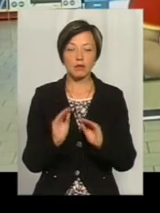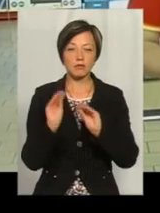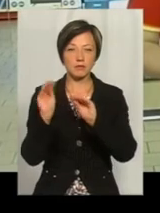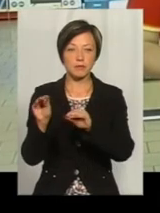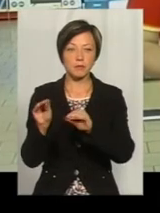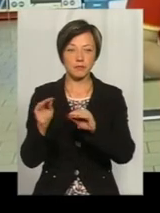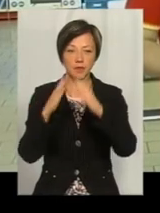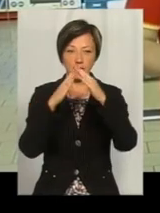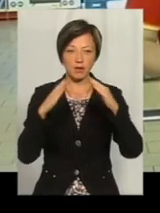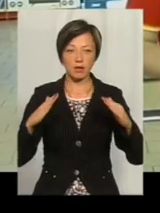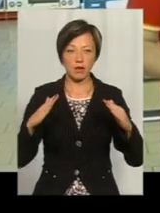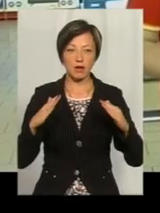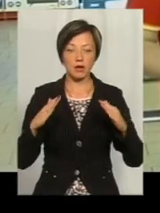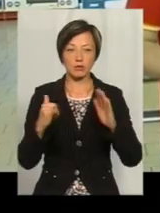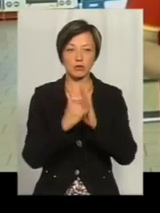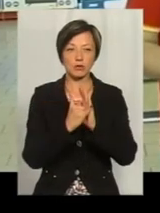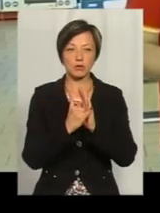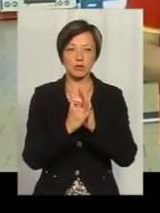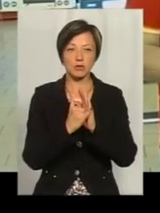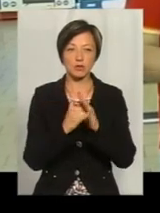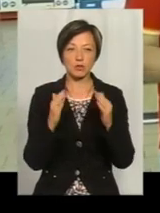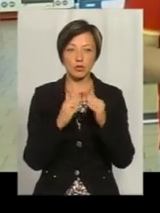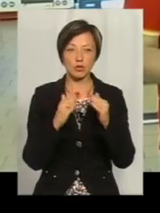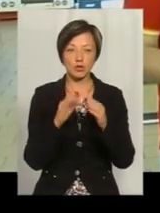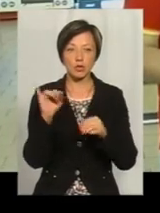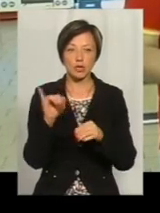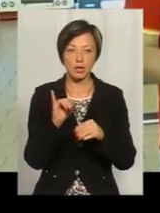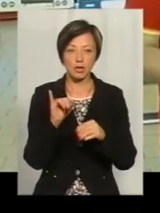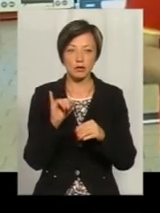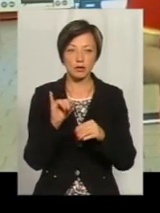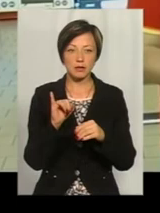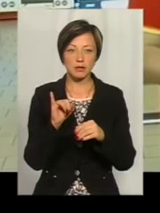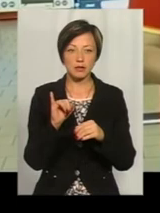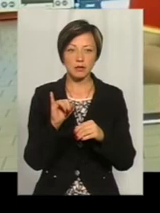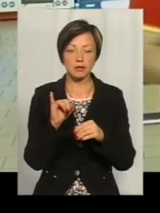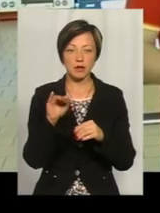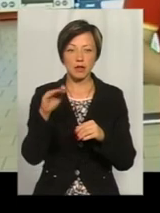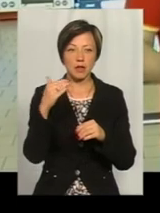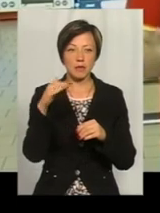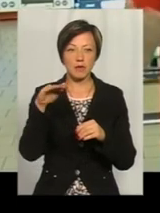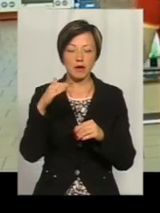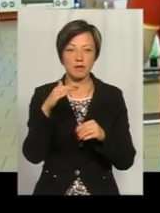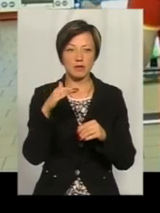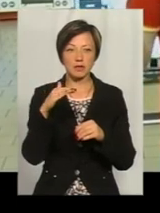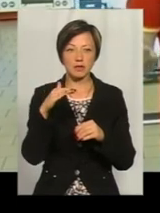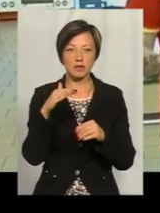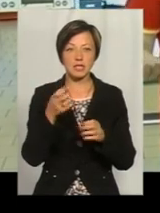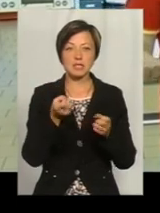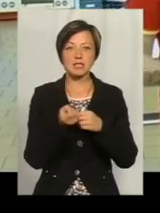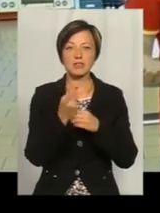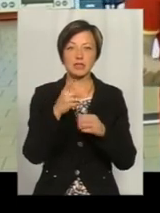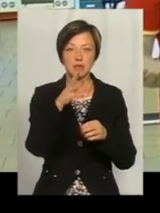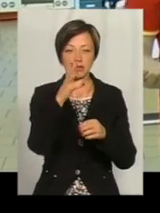кришу, поставити будинку, на дах будинку і відповідно направити її на той населений пункт, звідки